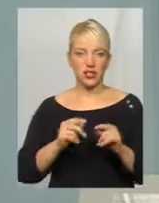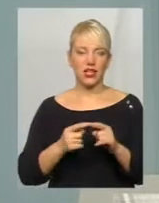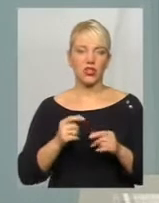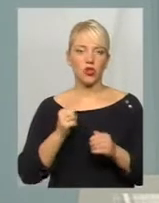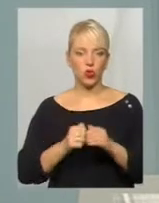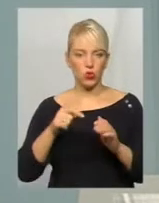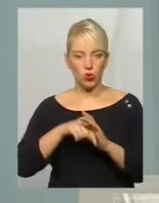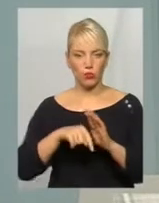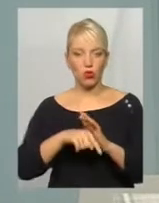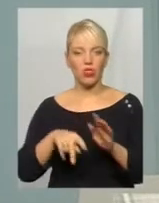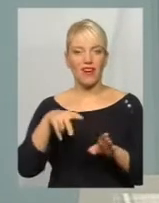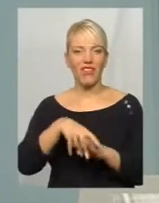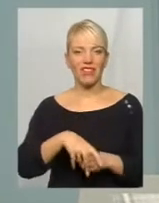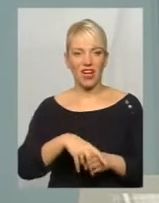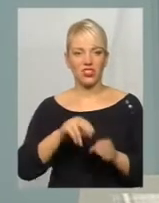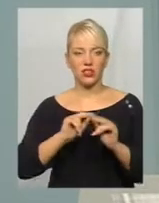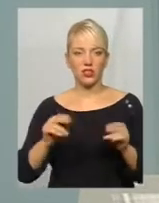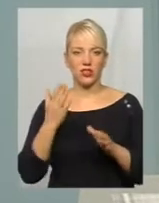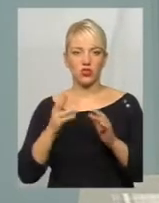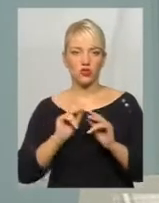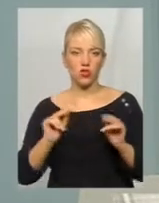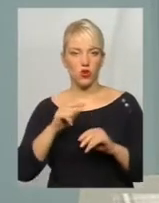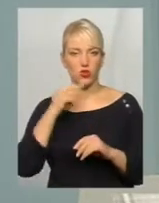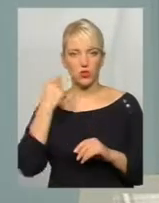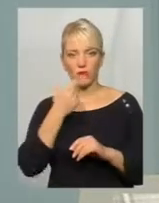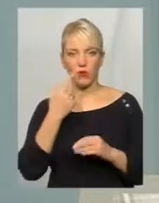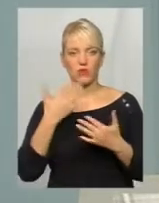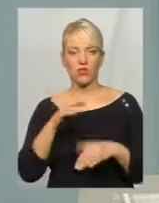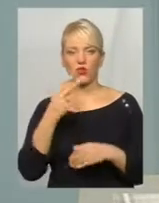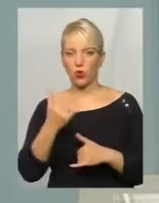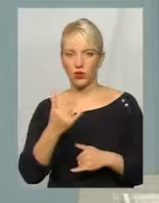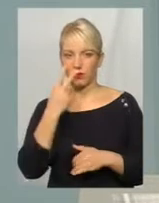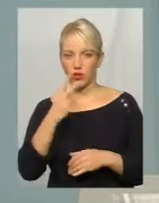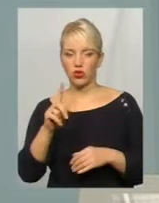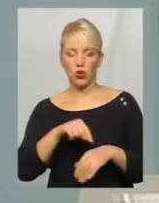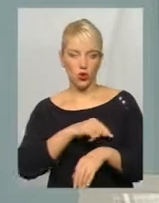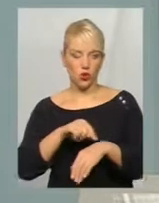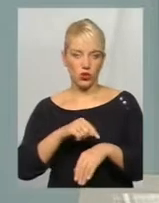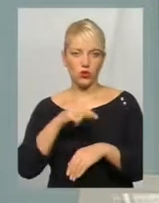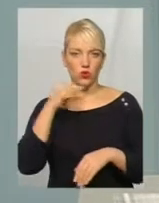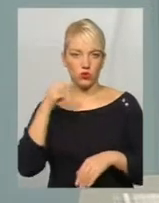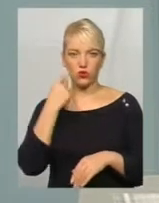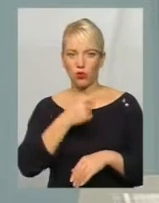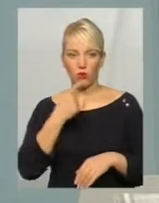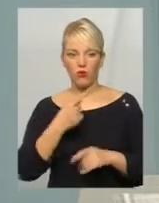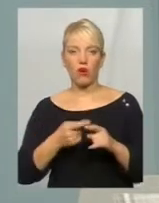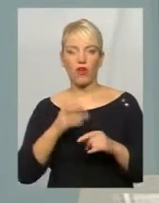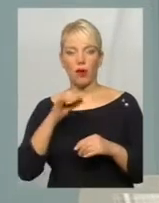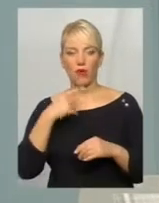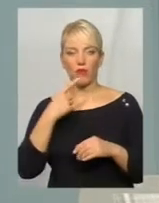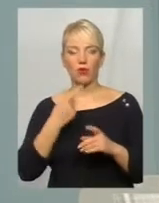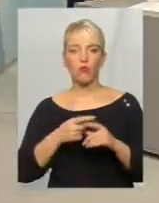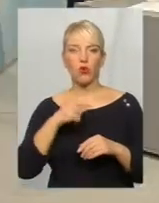Якщо учитель російської мови вже сьогодні бачить, що години російської мови, бо саме ми про цю